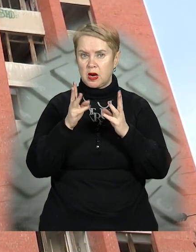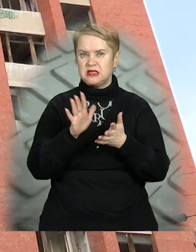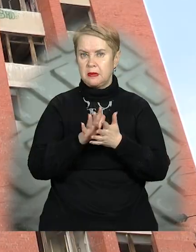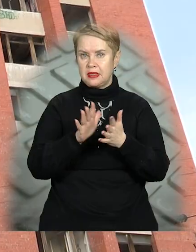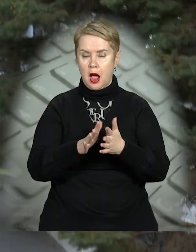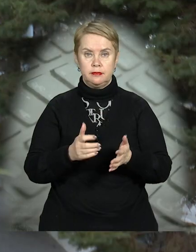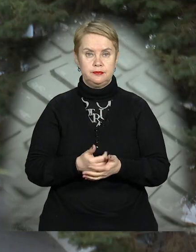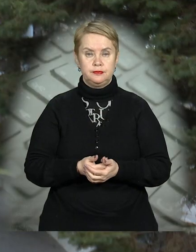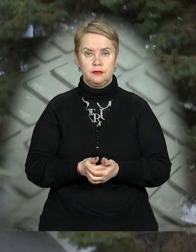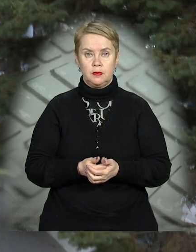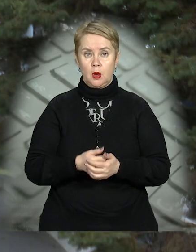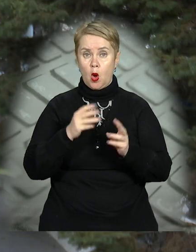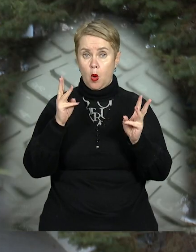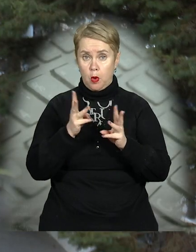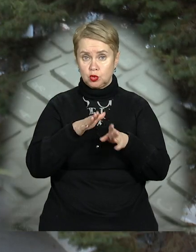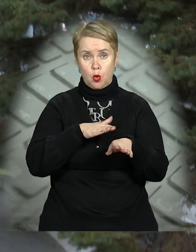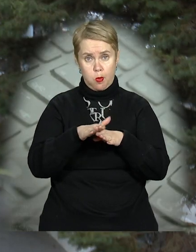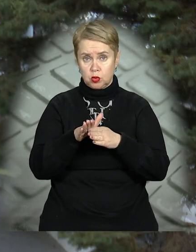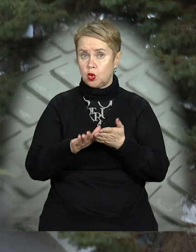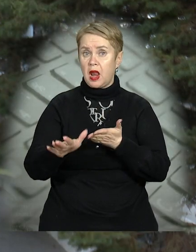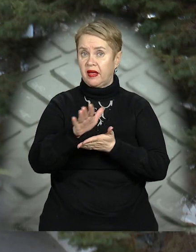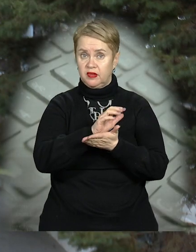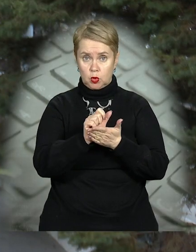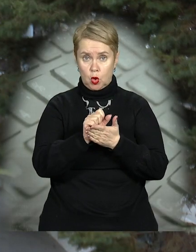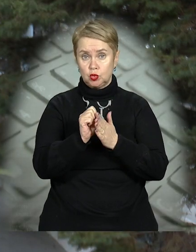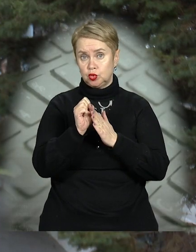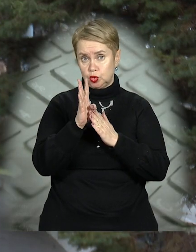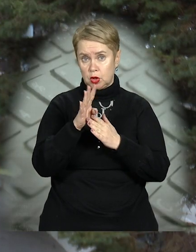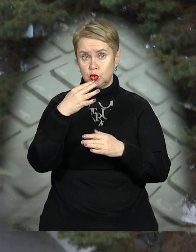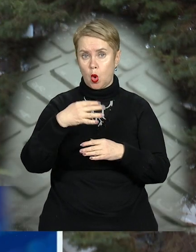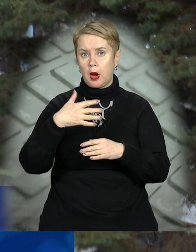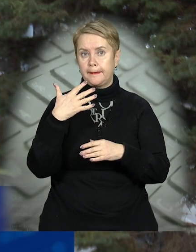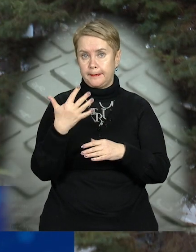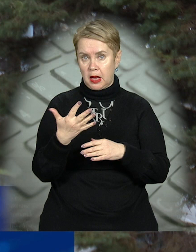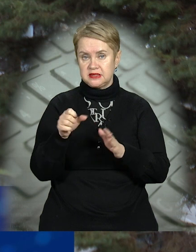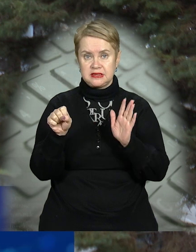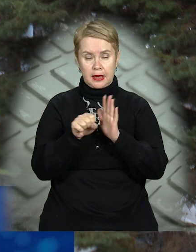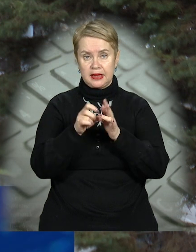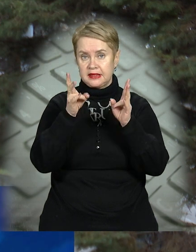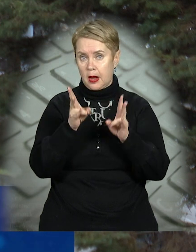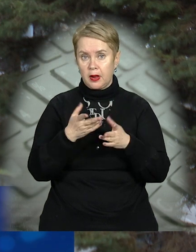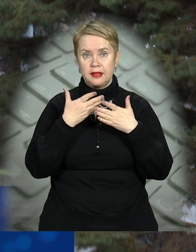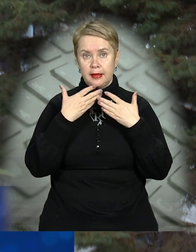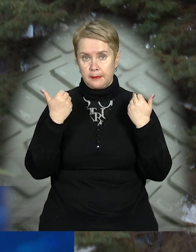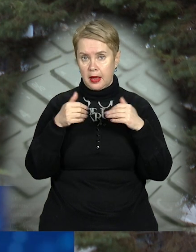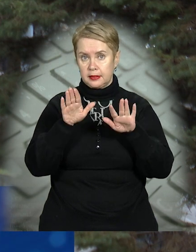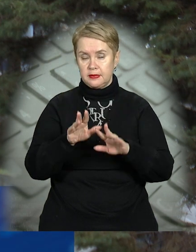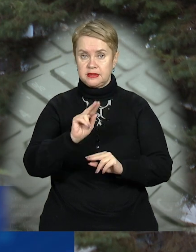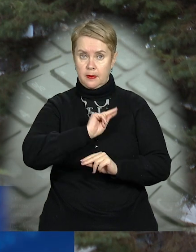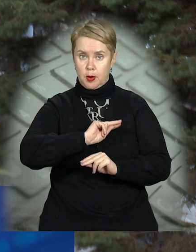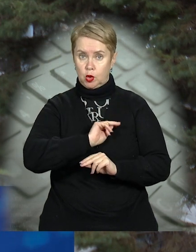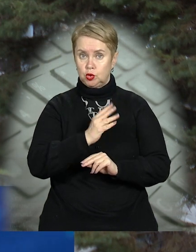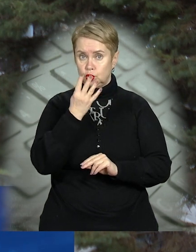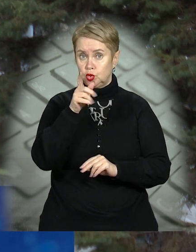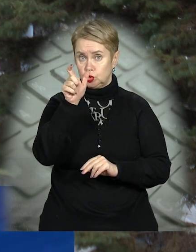сміття. Пожежу повністю ліквідувано о 14.45. Загиблих травмованих немає. На місці працювали